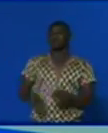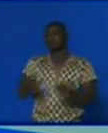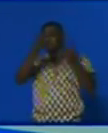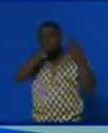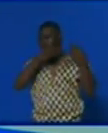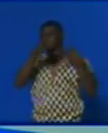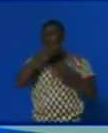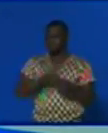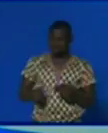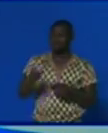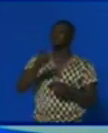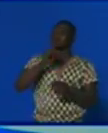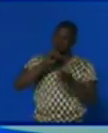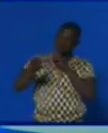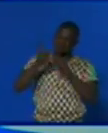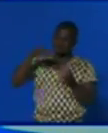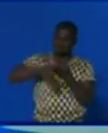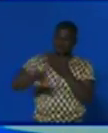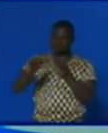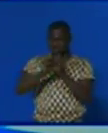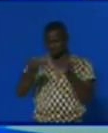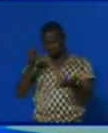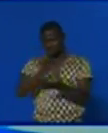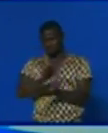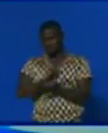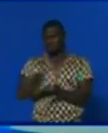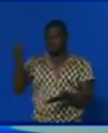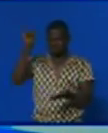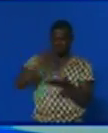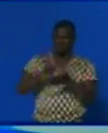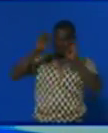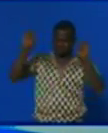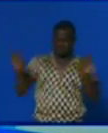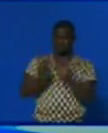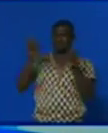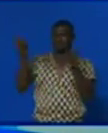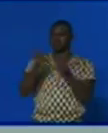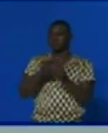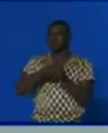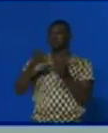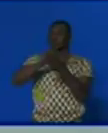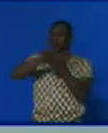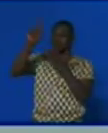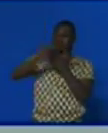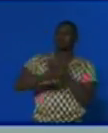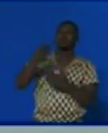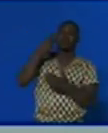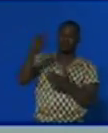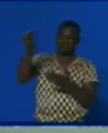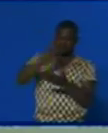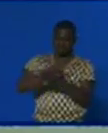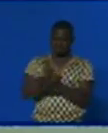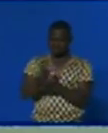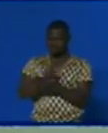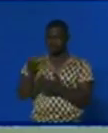sujets traités par l'heure quotidienne de ce mercredi 1er août. La révie de presse est signée Vincent Kendré-Bégo.